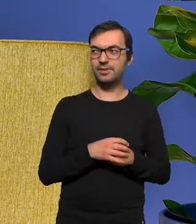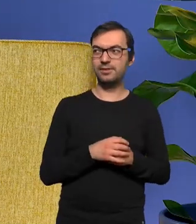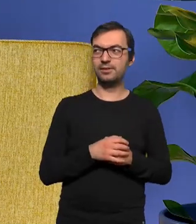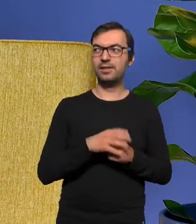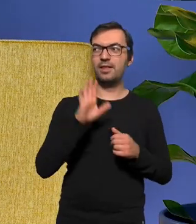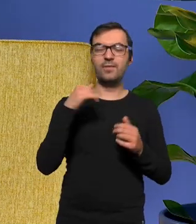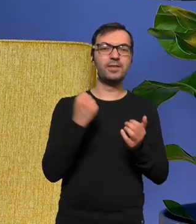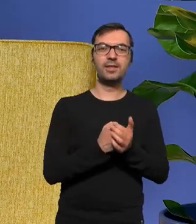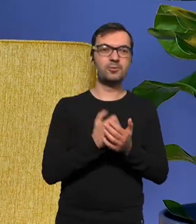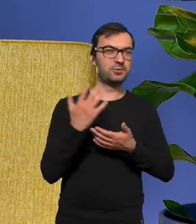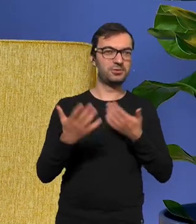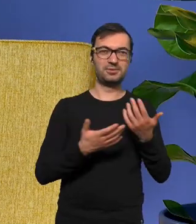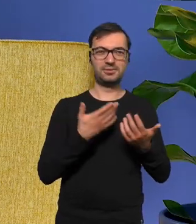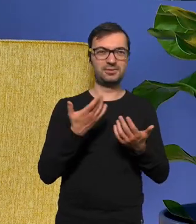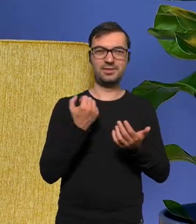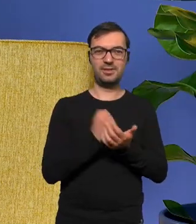spędzając